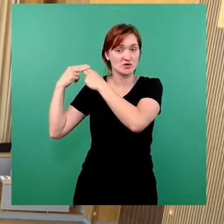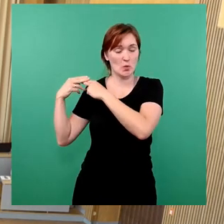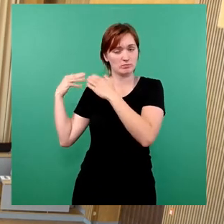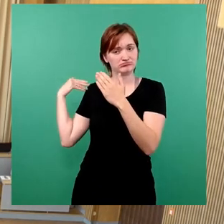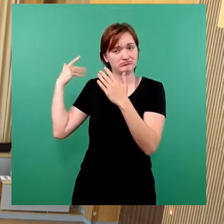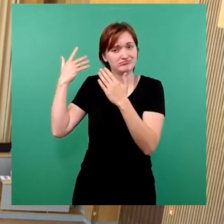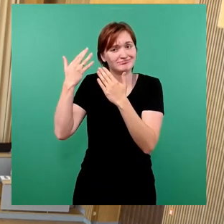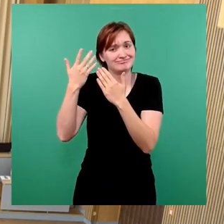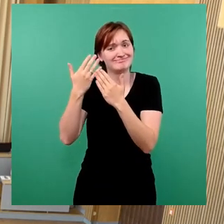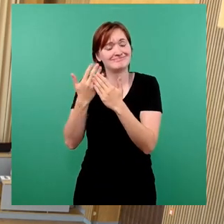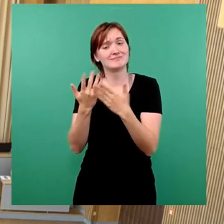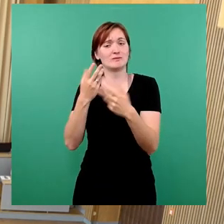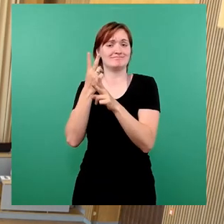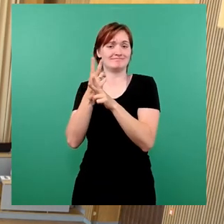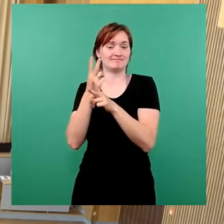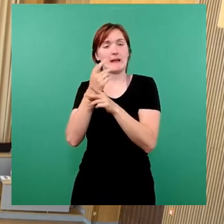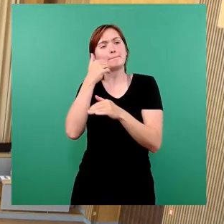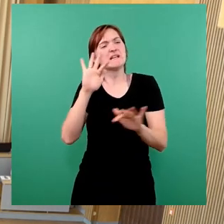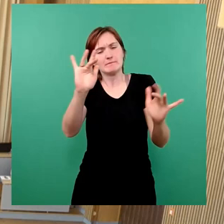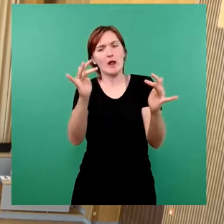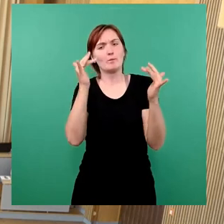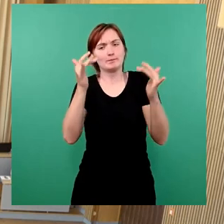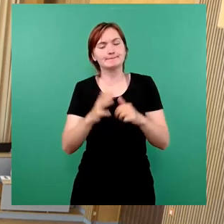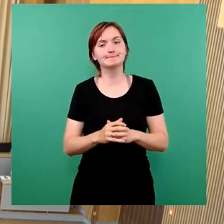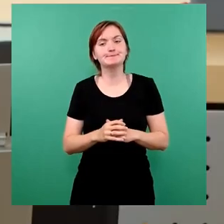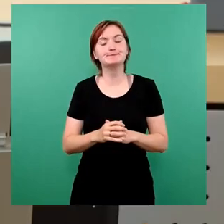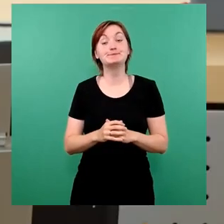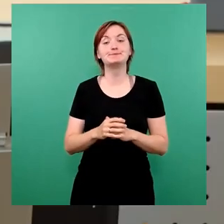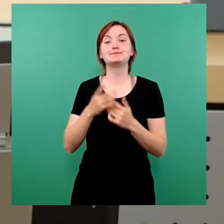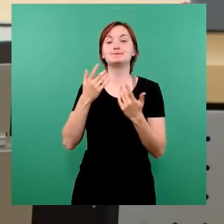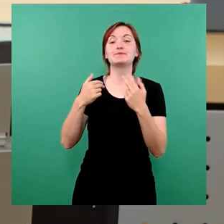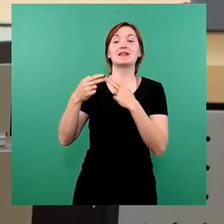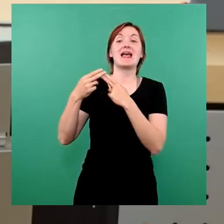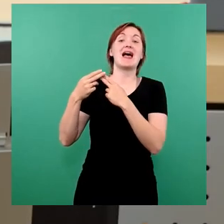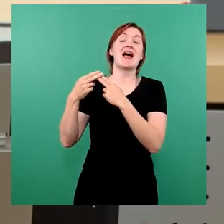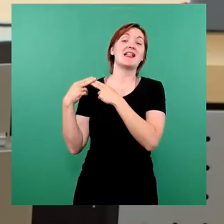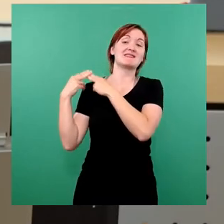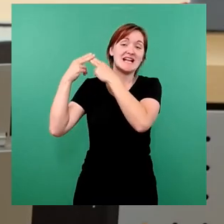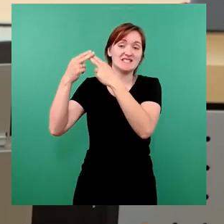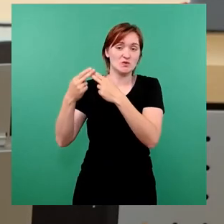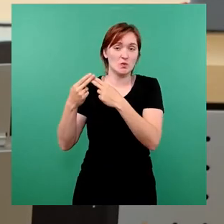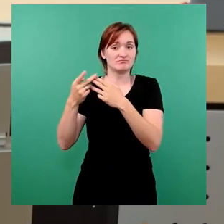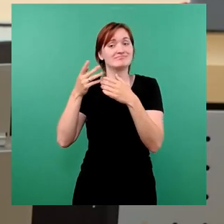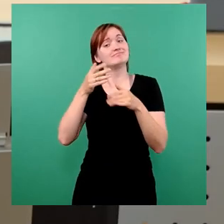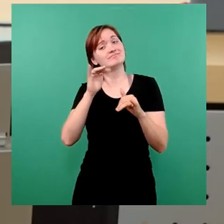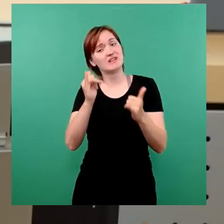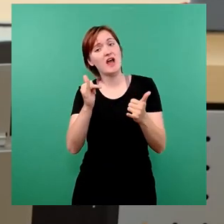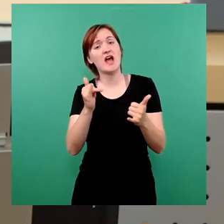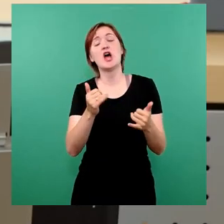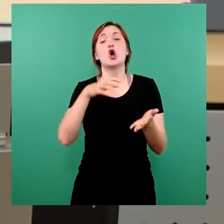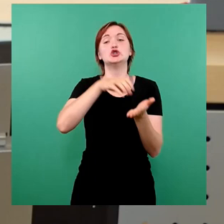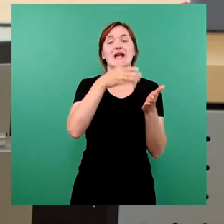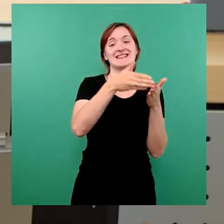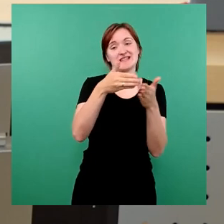Es wäre schön, wenn ein bisschen Aufmerksamkeit da wäre. Danke. Eine von vielen liebgewonnenen Traditionen sind die Stadtteilfeste. Diese Feste sind eine